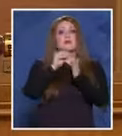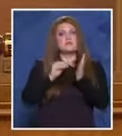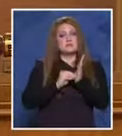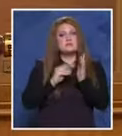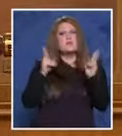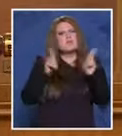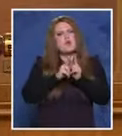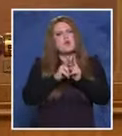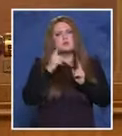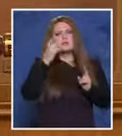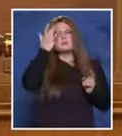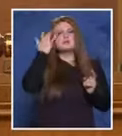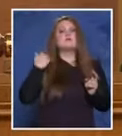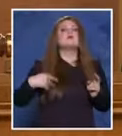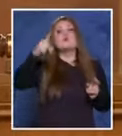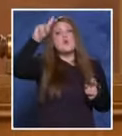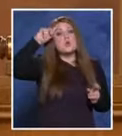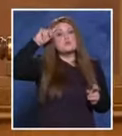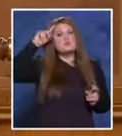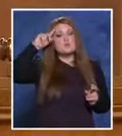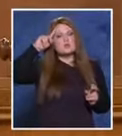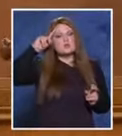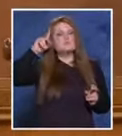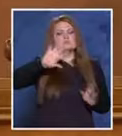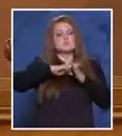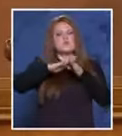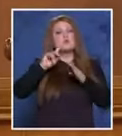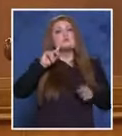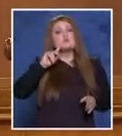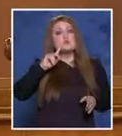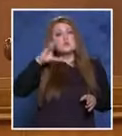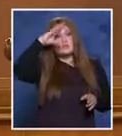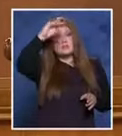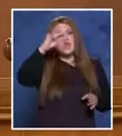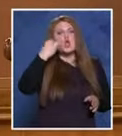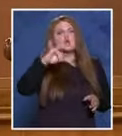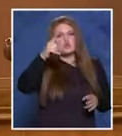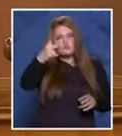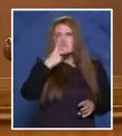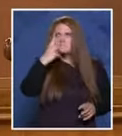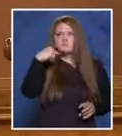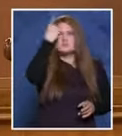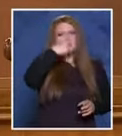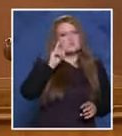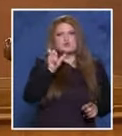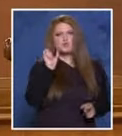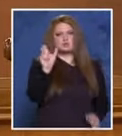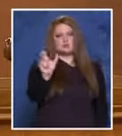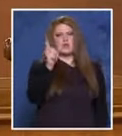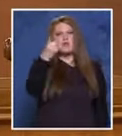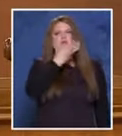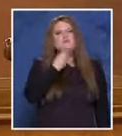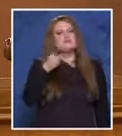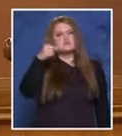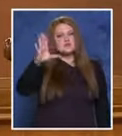отиде. Господин Йорданов, вие лично познахте ли, ако сега ги видите лицата, можете ли да ги познаете? Познавате ли